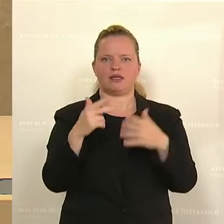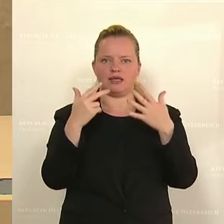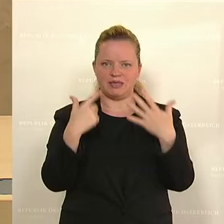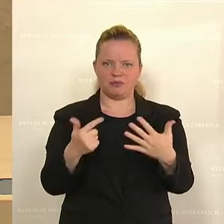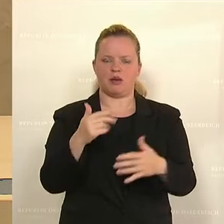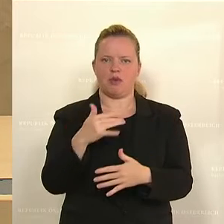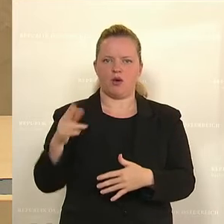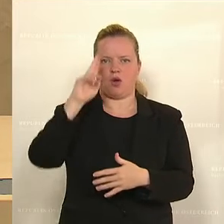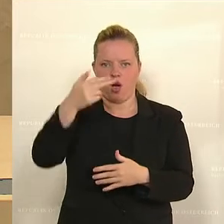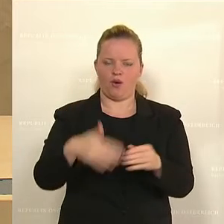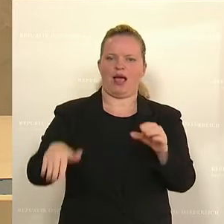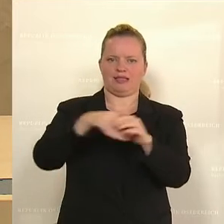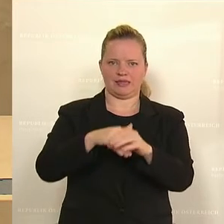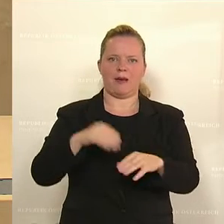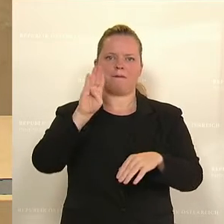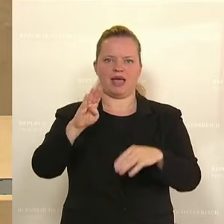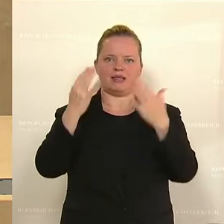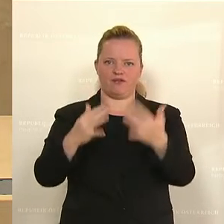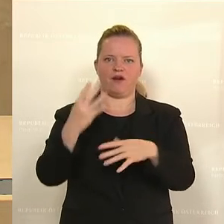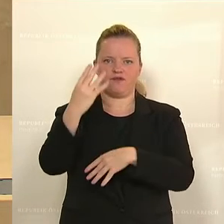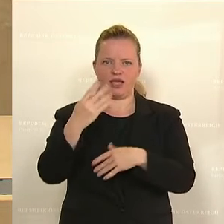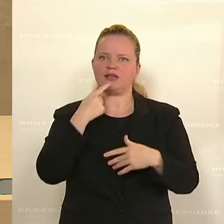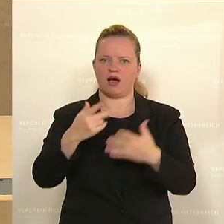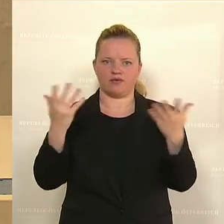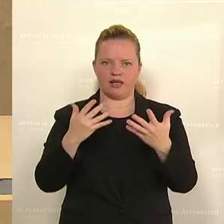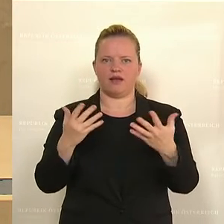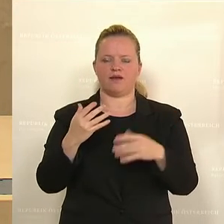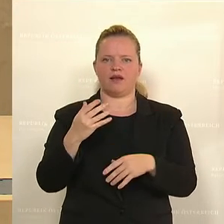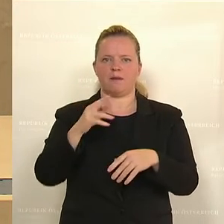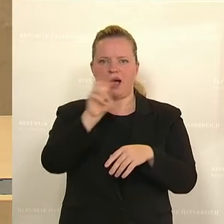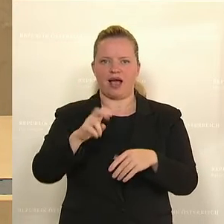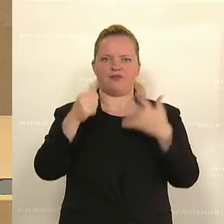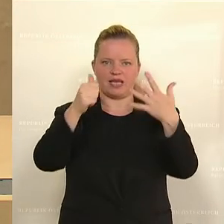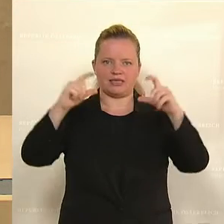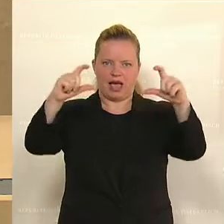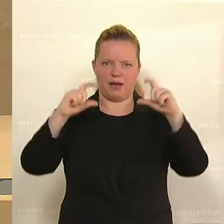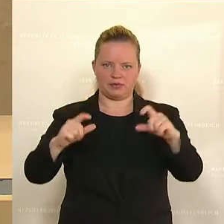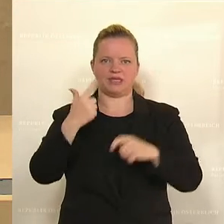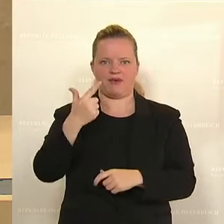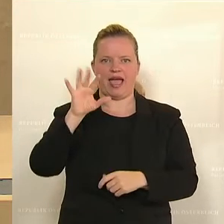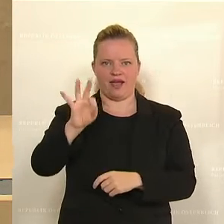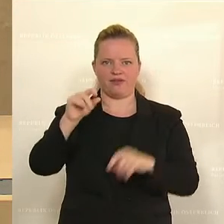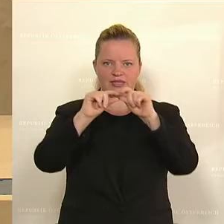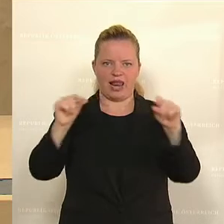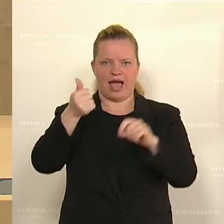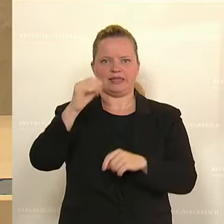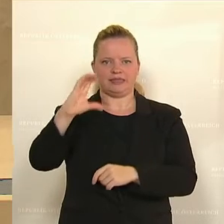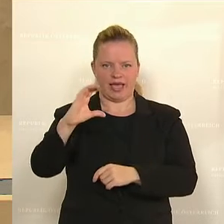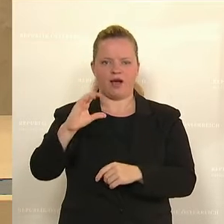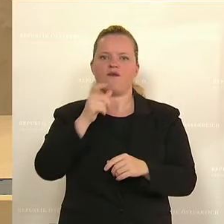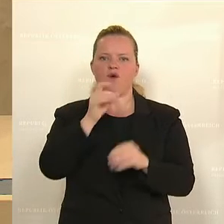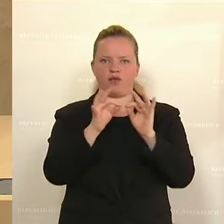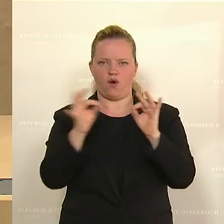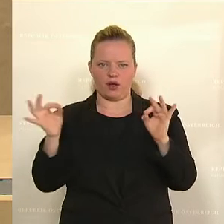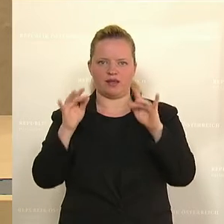Euro ersetzt. B, die Ziffer 4 lautet, viertens in § 6 Absatz 2f, Zeile 1c, wird die Wortfolge